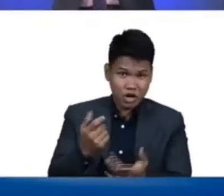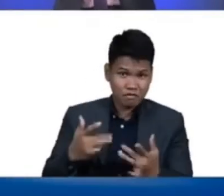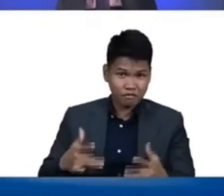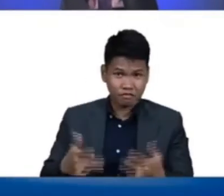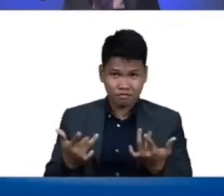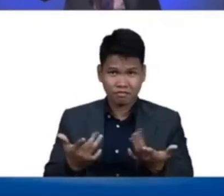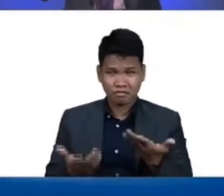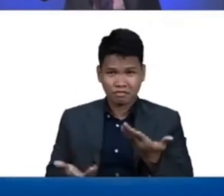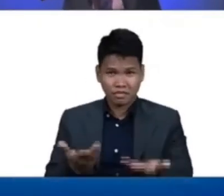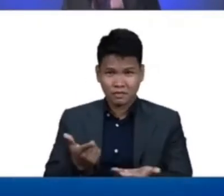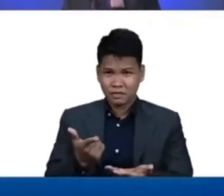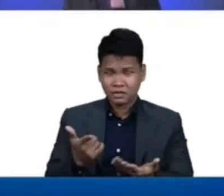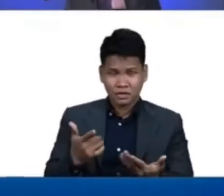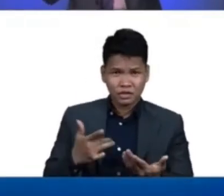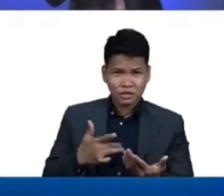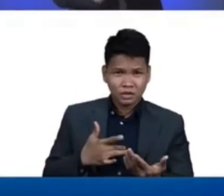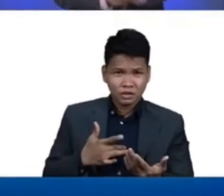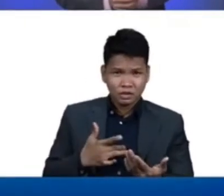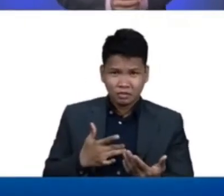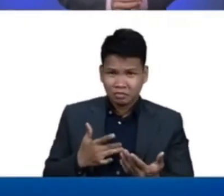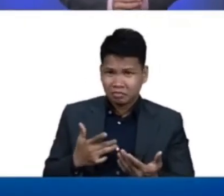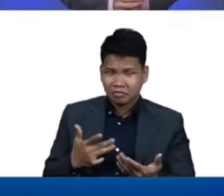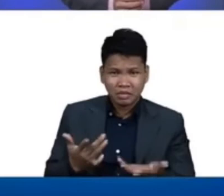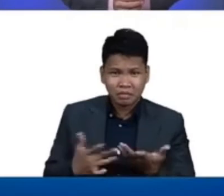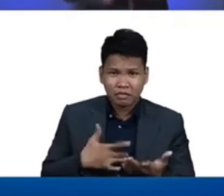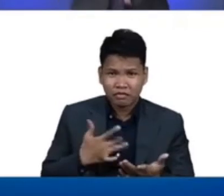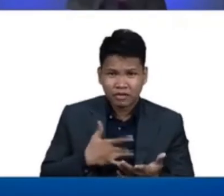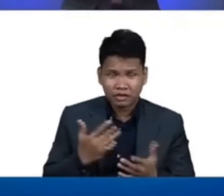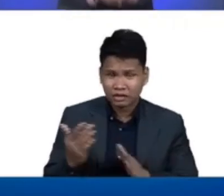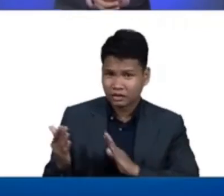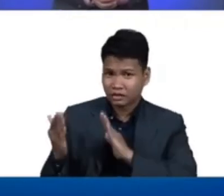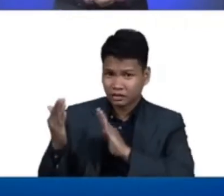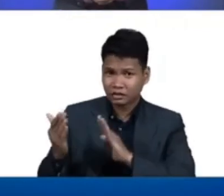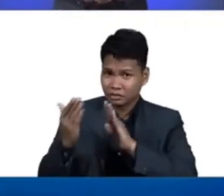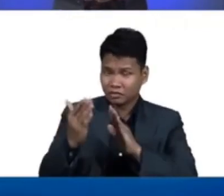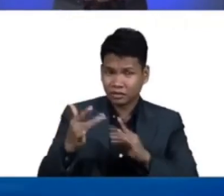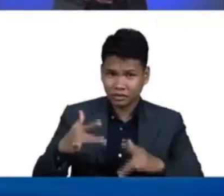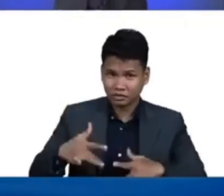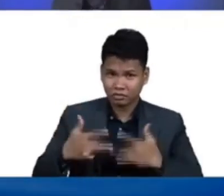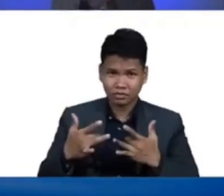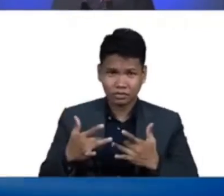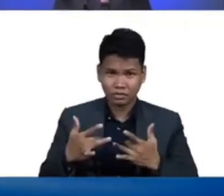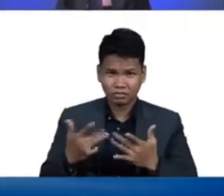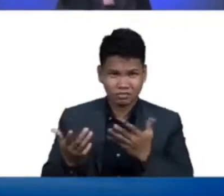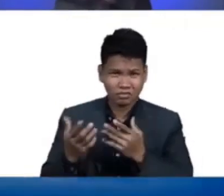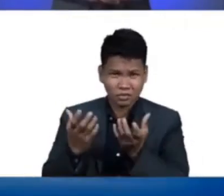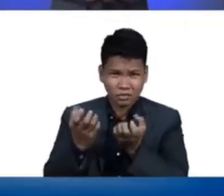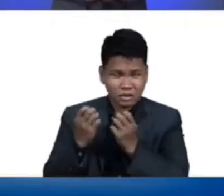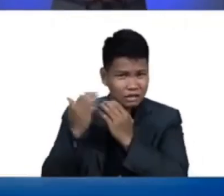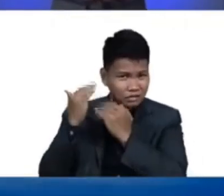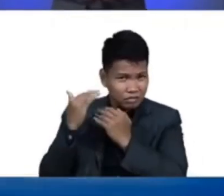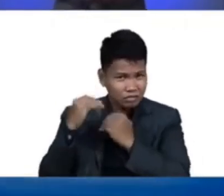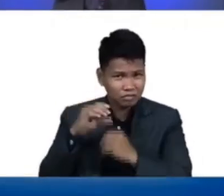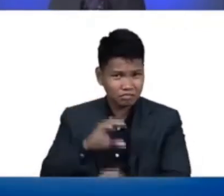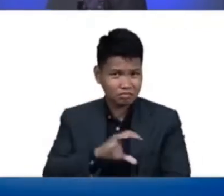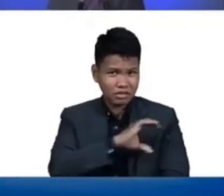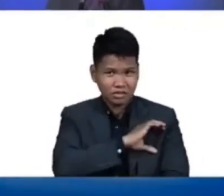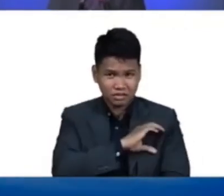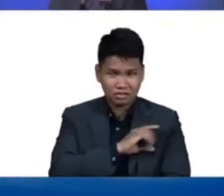are a major decision in your life do you need hope and courage courage